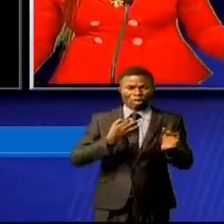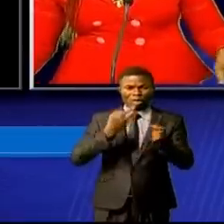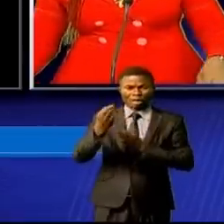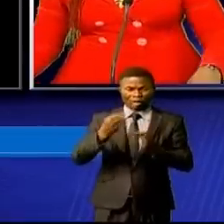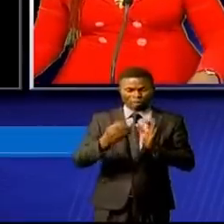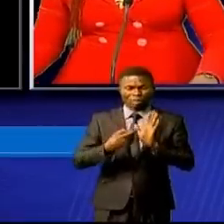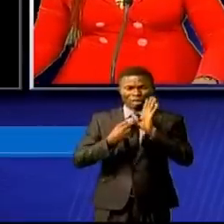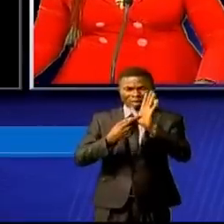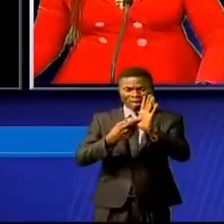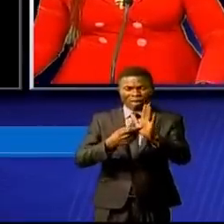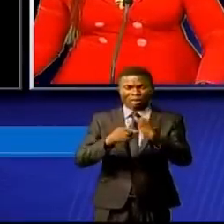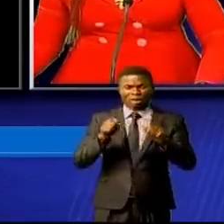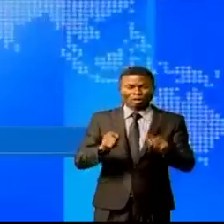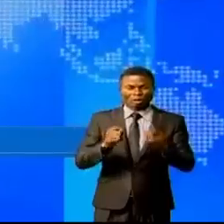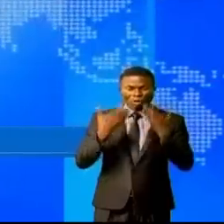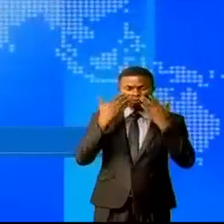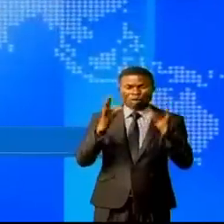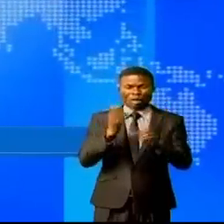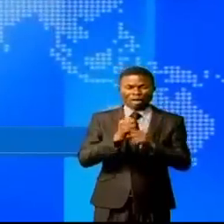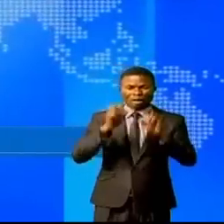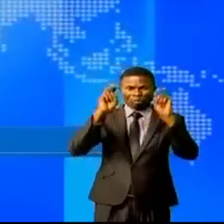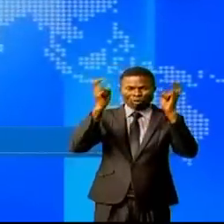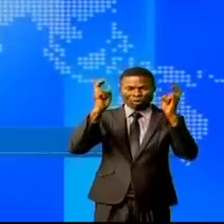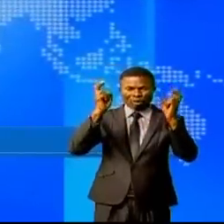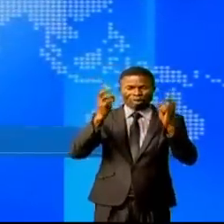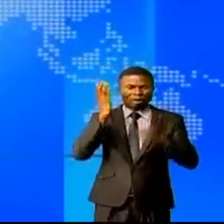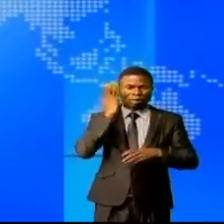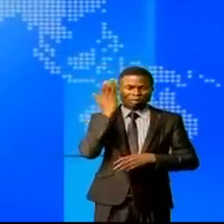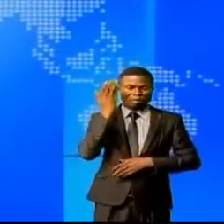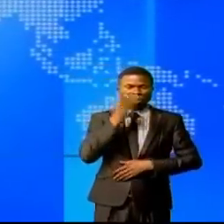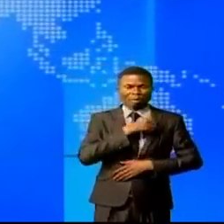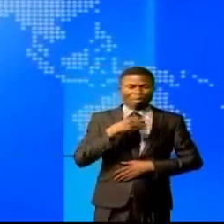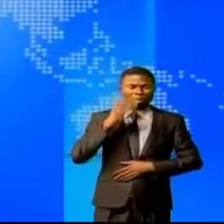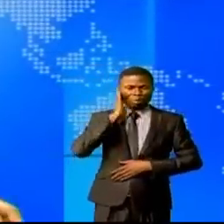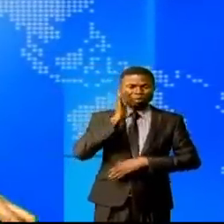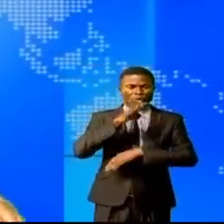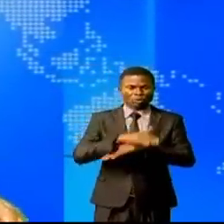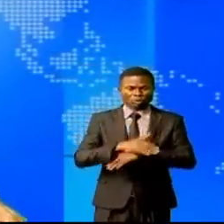cette édition d'information, voilà tout pour les titres. Madame, Monsieur, bonsoir et bienvenue.